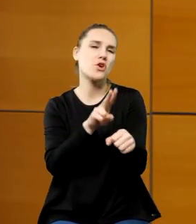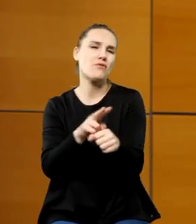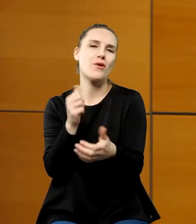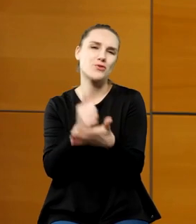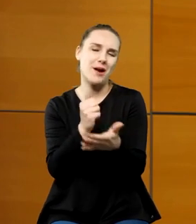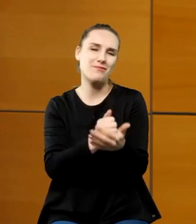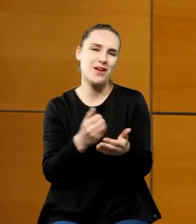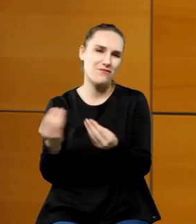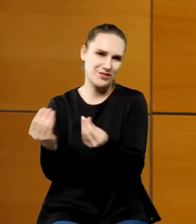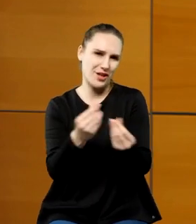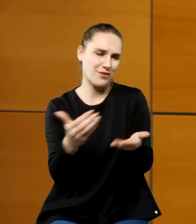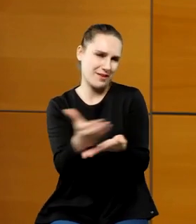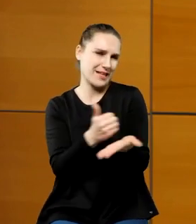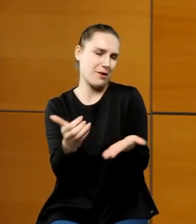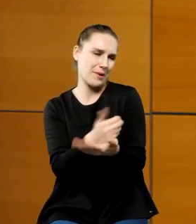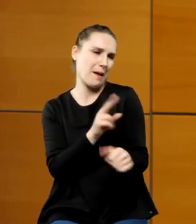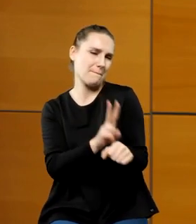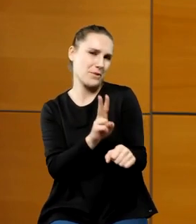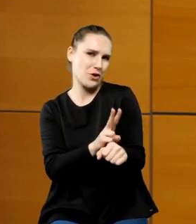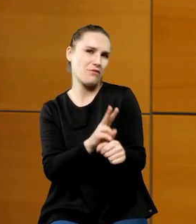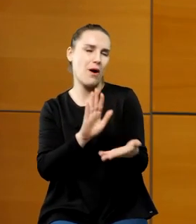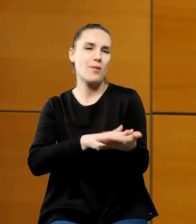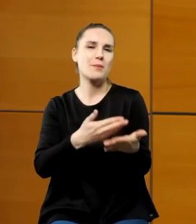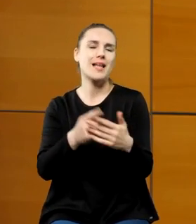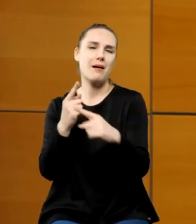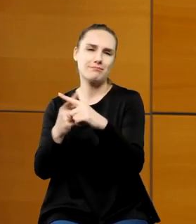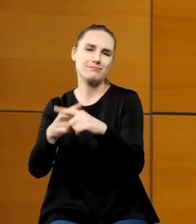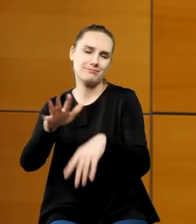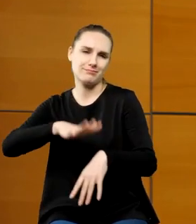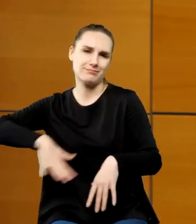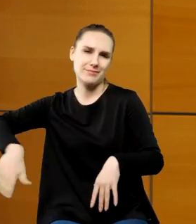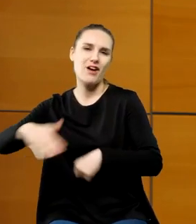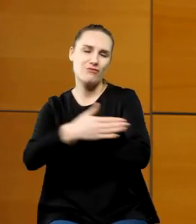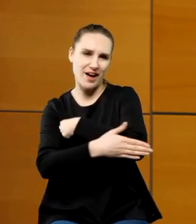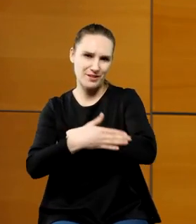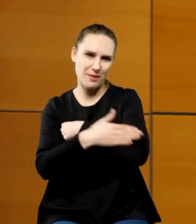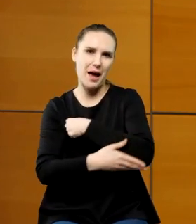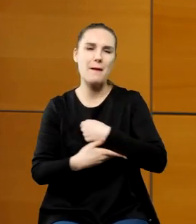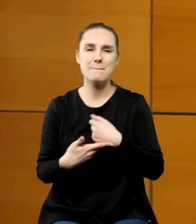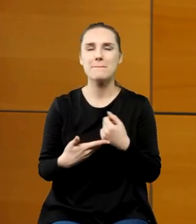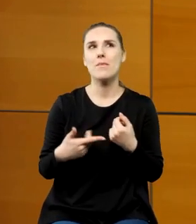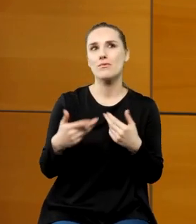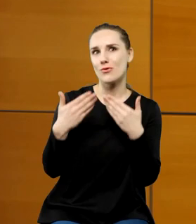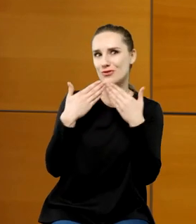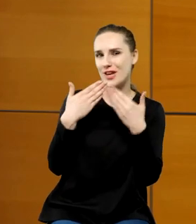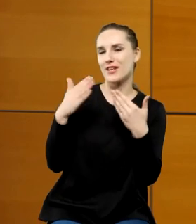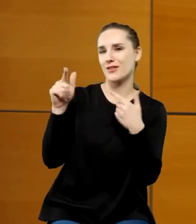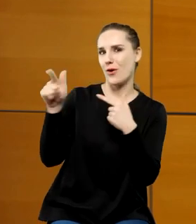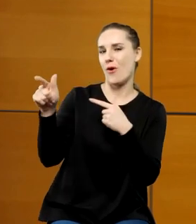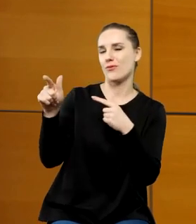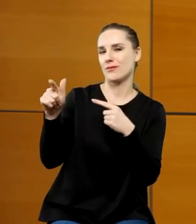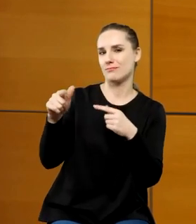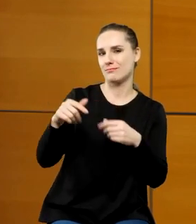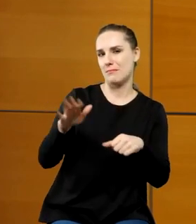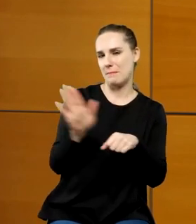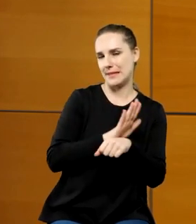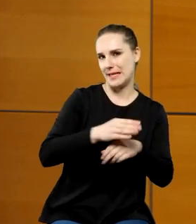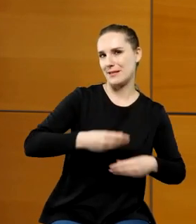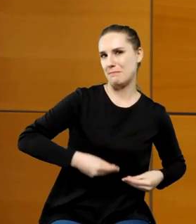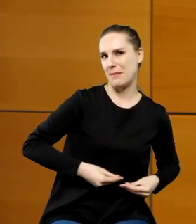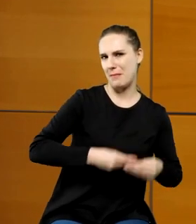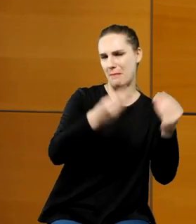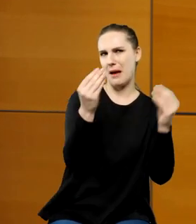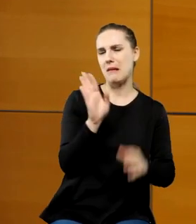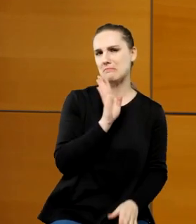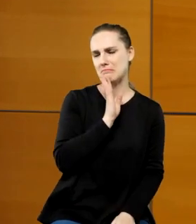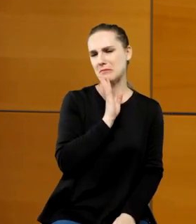dochodów między innymi kapitały warmińskie więc chyba taka idea że przyczynia się do rozkręcania interesu i że jest rów w gospodarce